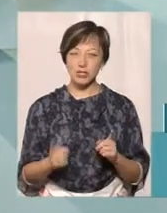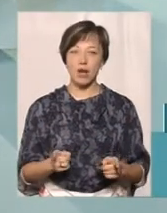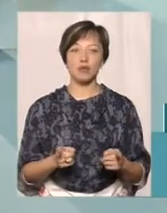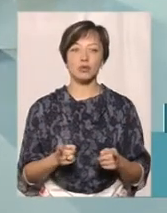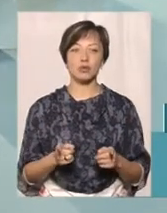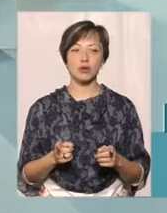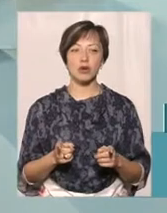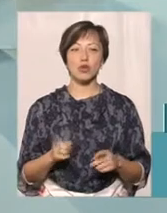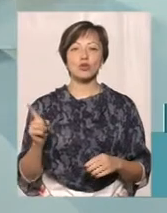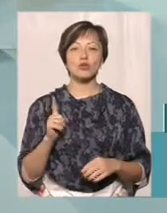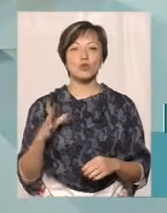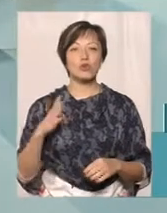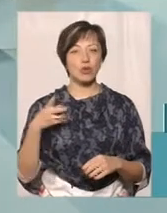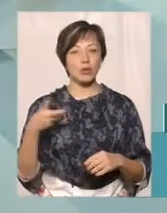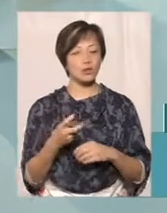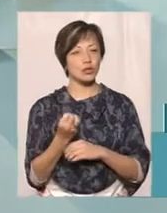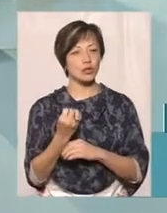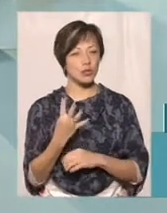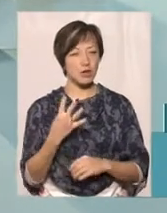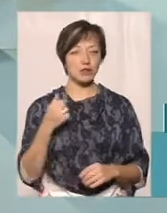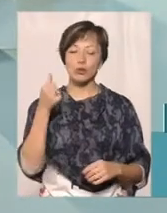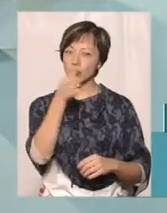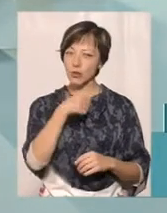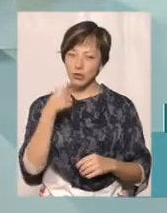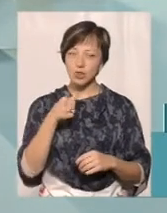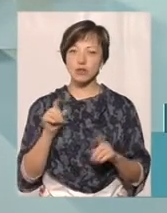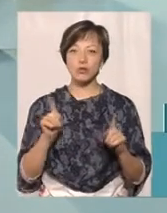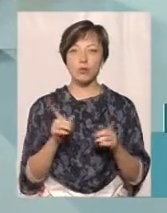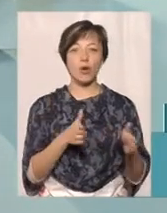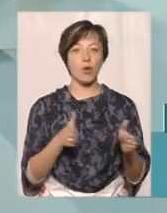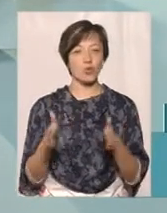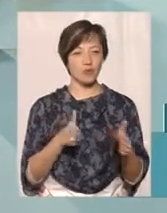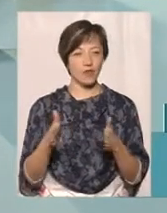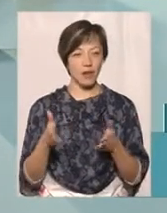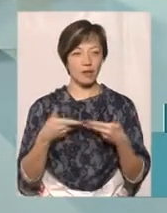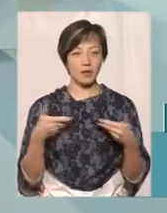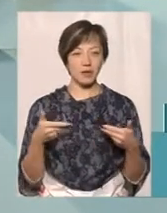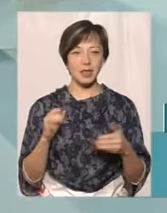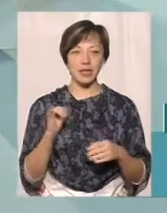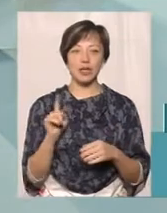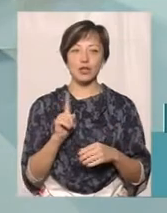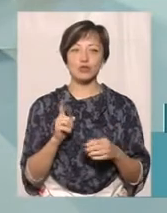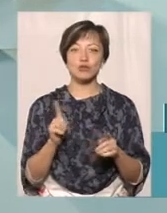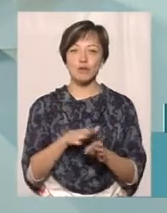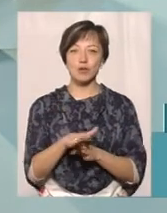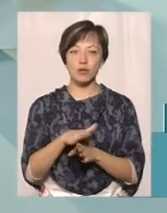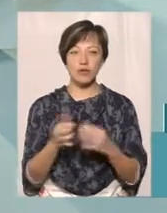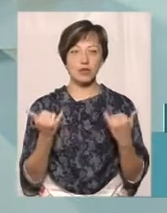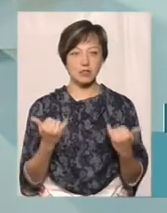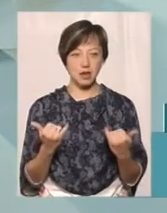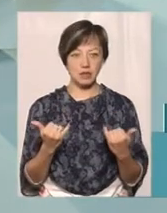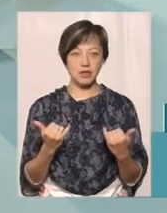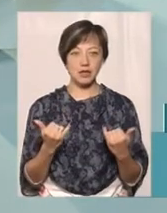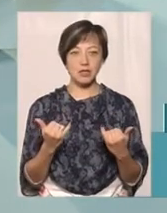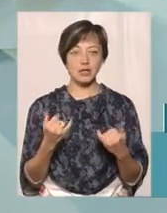Звичайно, то, що було в 2014 році, те, що ми готовили, і те, що відбувається зараз,